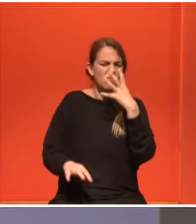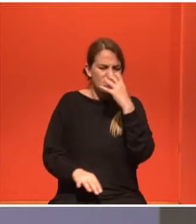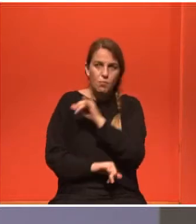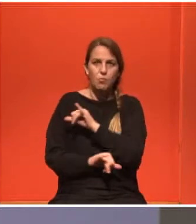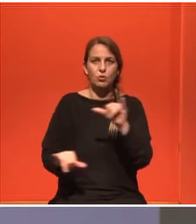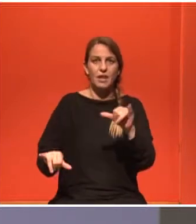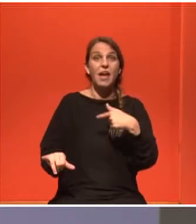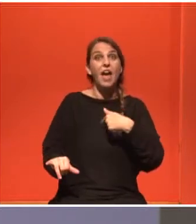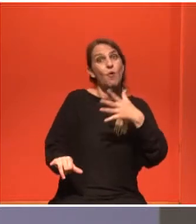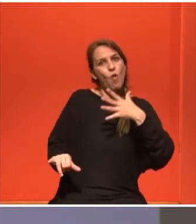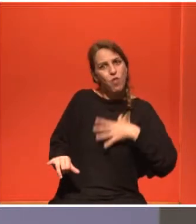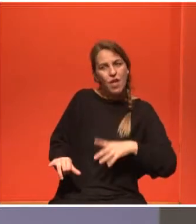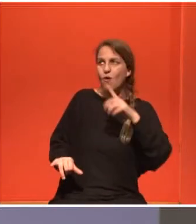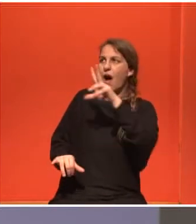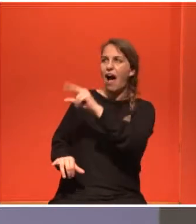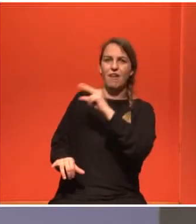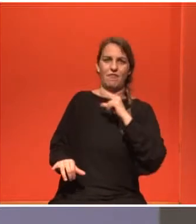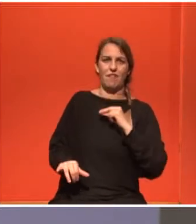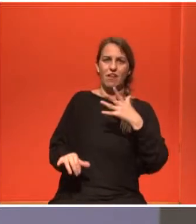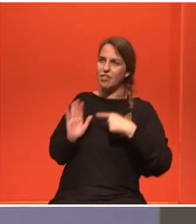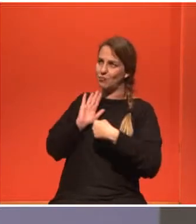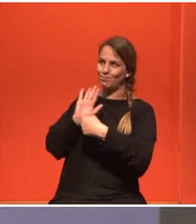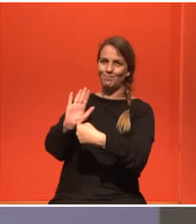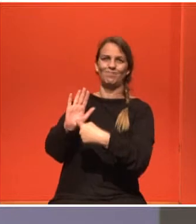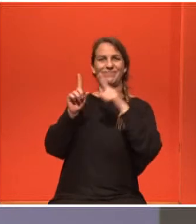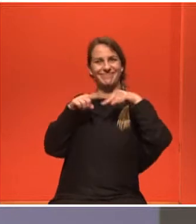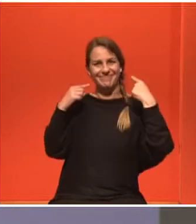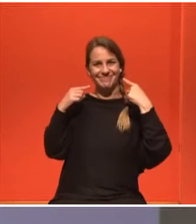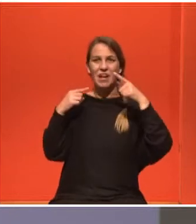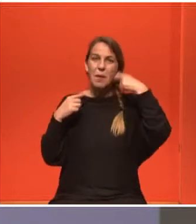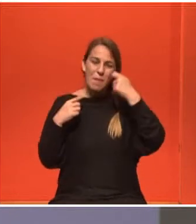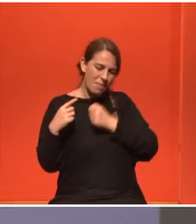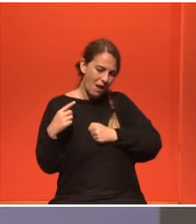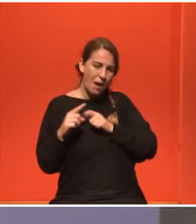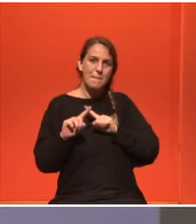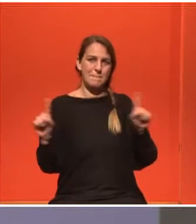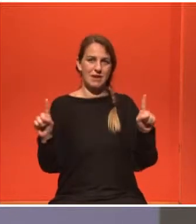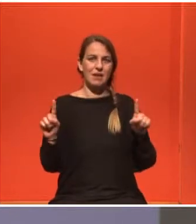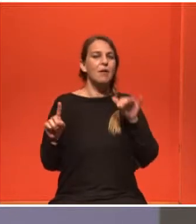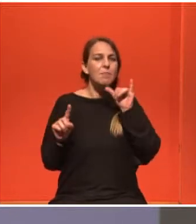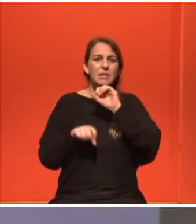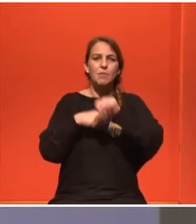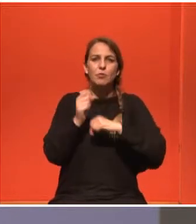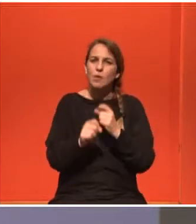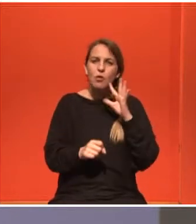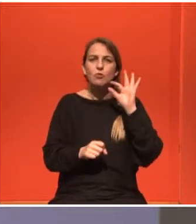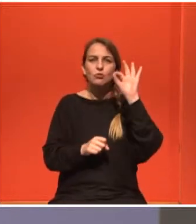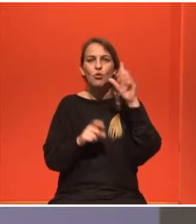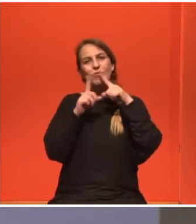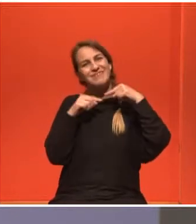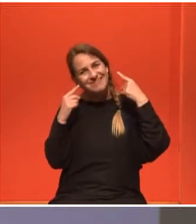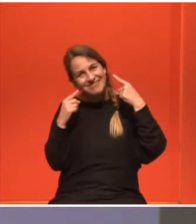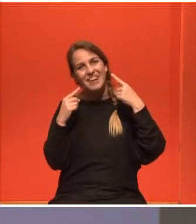καλά για να με βλέπουν καλά και να είναι οι άλλοι καλά. Να μην τους το αναχωρώ. Οπότε προσπαθούσα σε γενικές γραμμές να είμαι με το